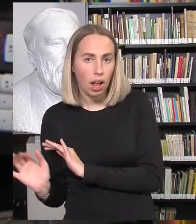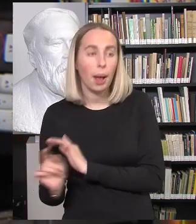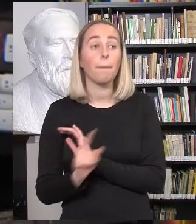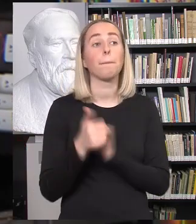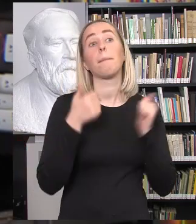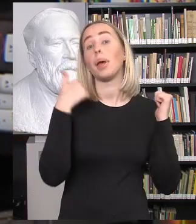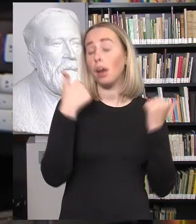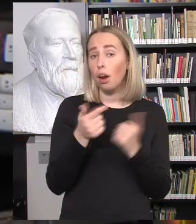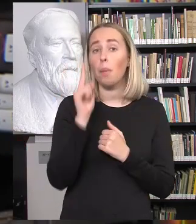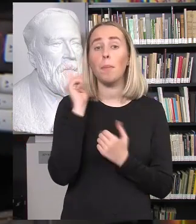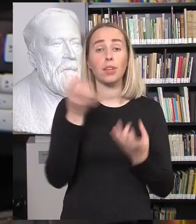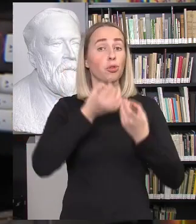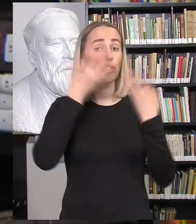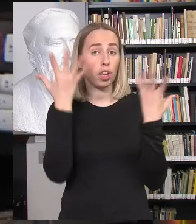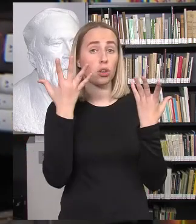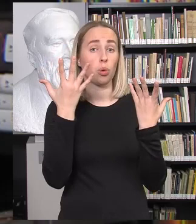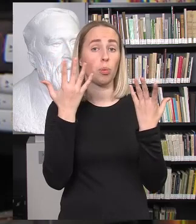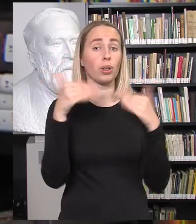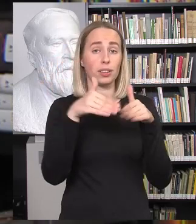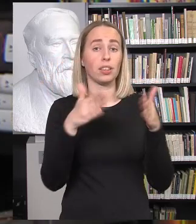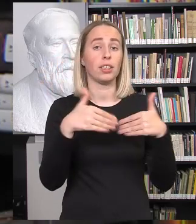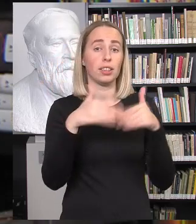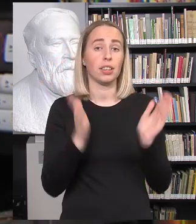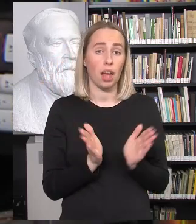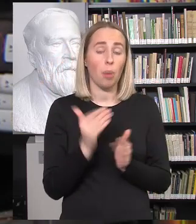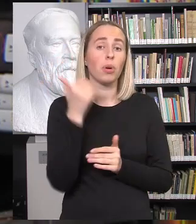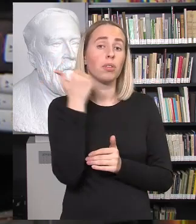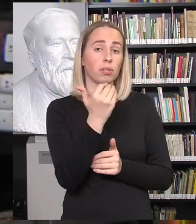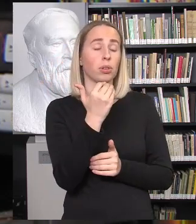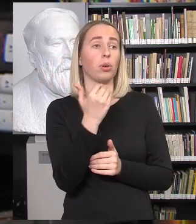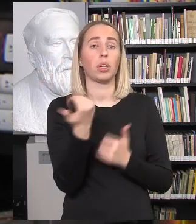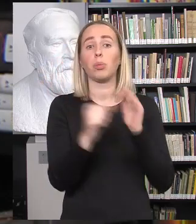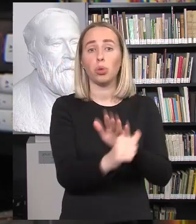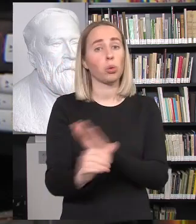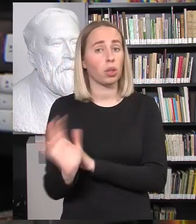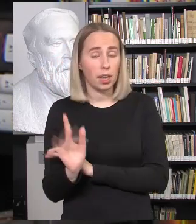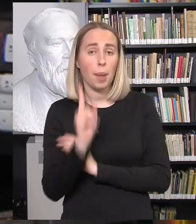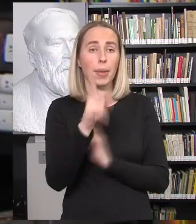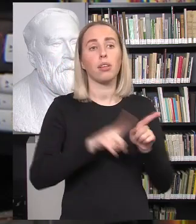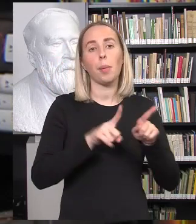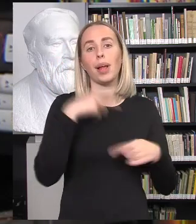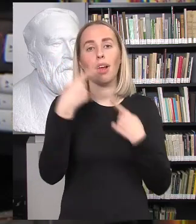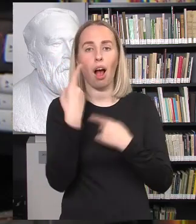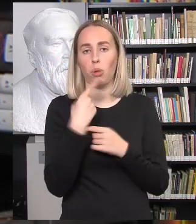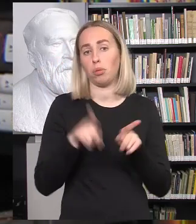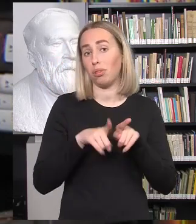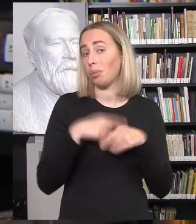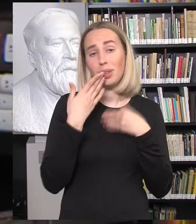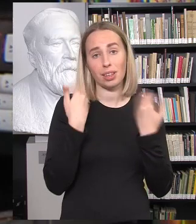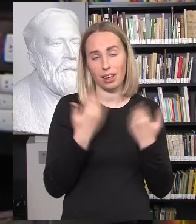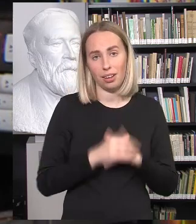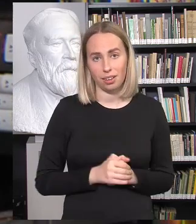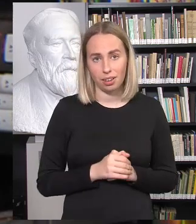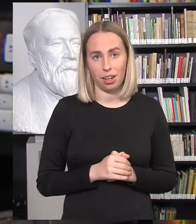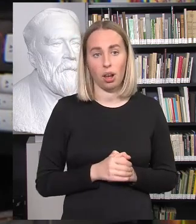švitimoje sistemoje ir nieko nediskriminuojame, bet apie tai ir nekalbame. Kur yra pareiga šitoj